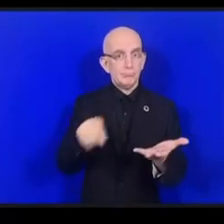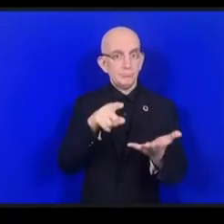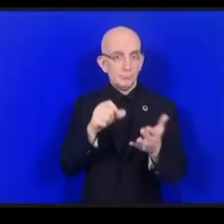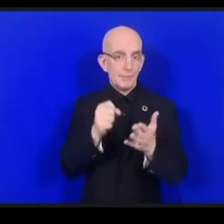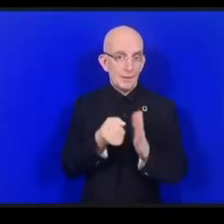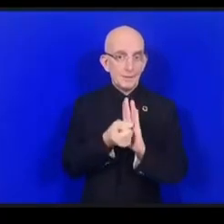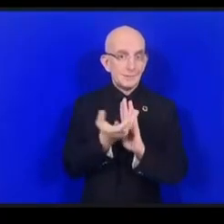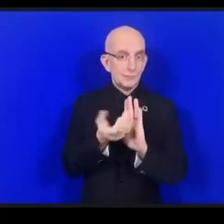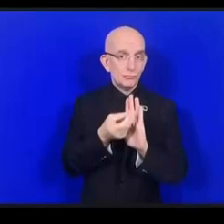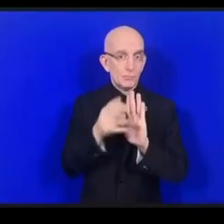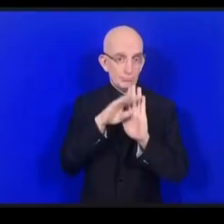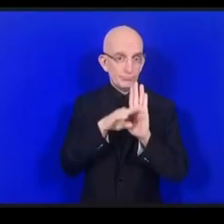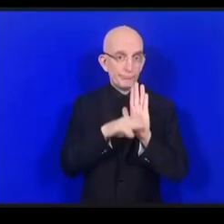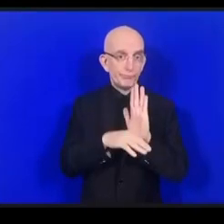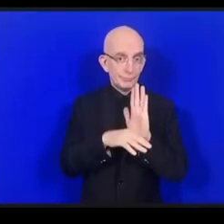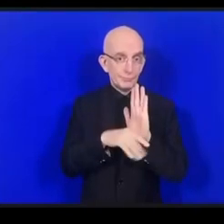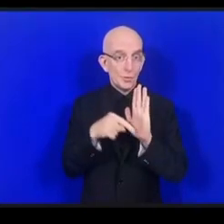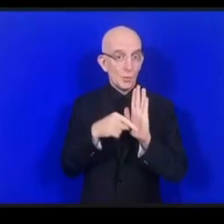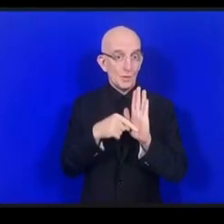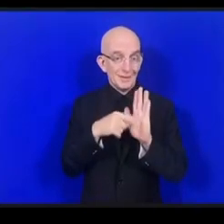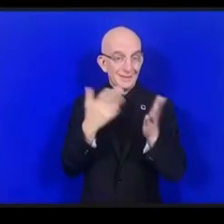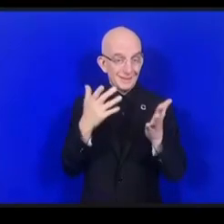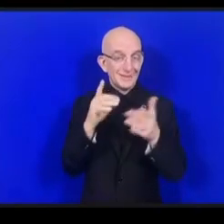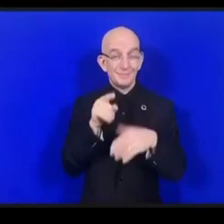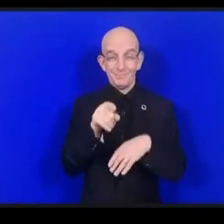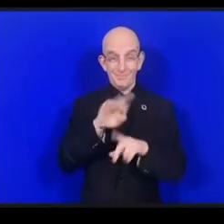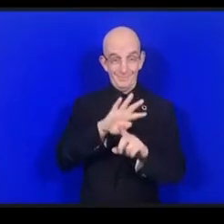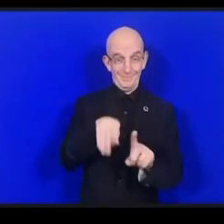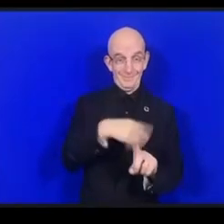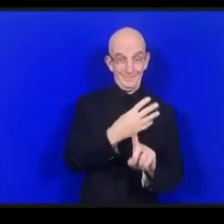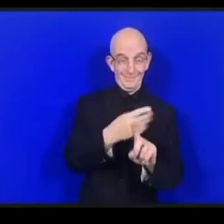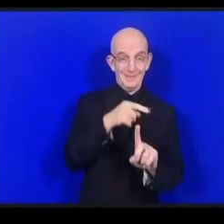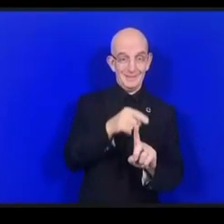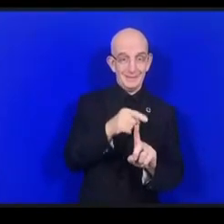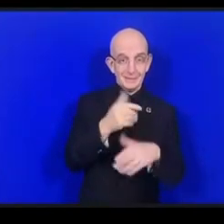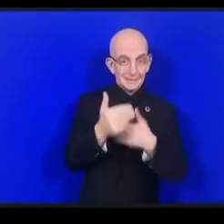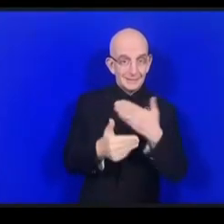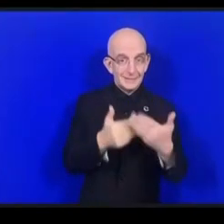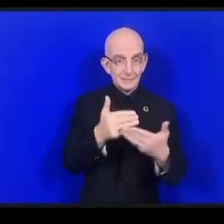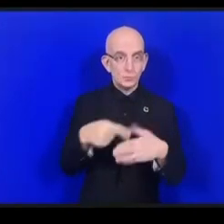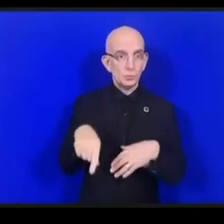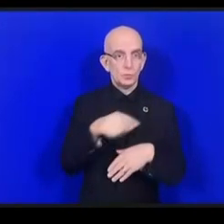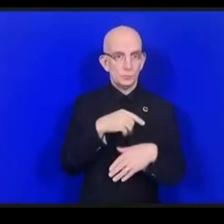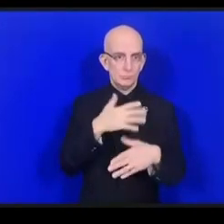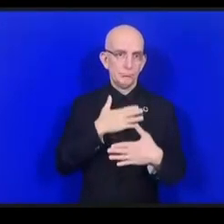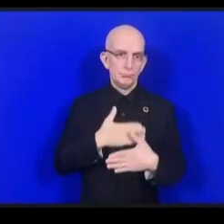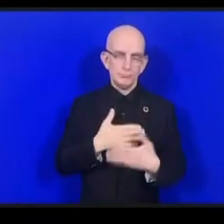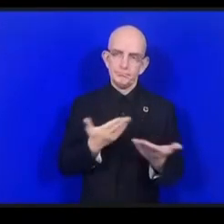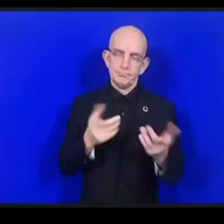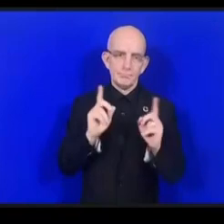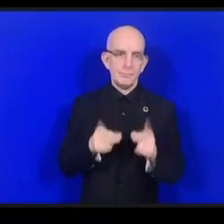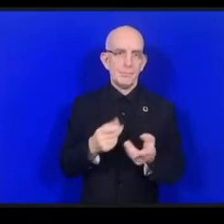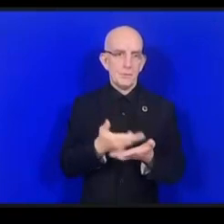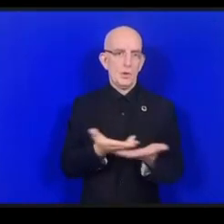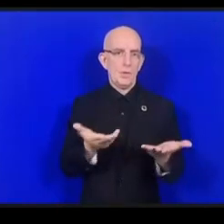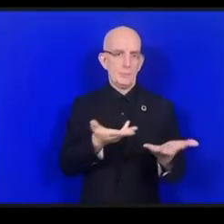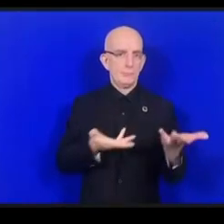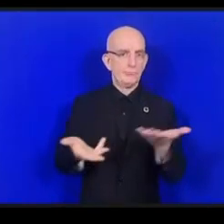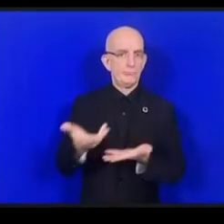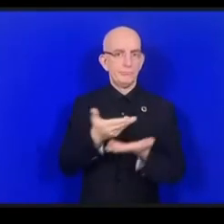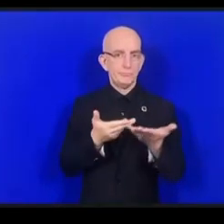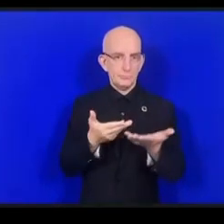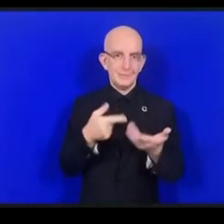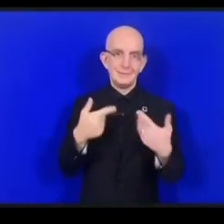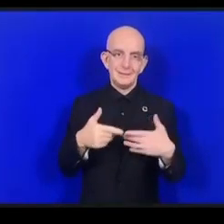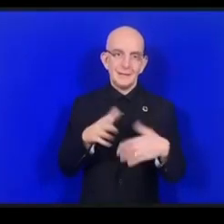إذن نحتاج بالفعل إلى موارد مفتوحة لم أسمع لم أسمع استخداء هذه